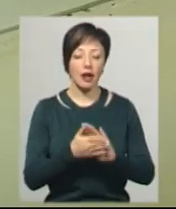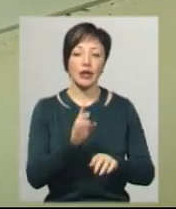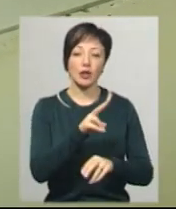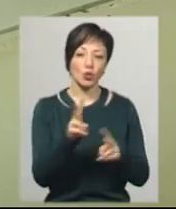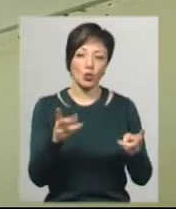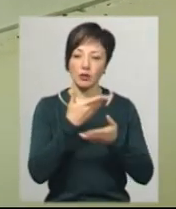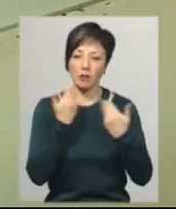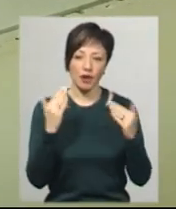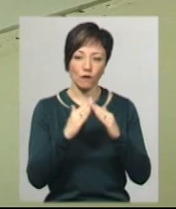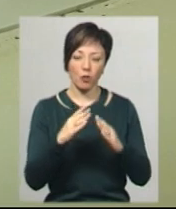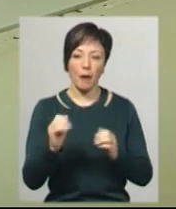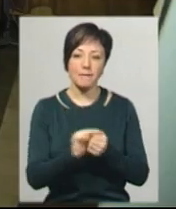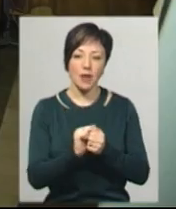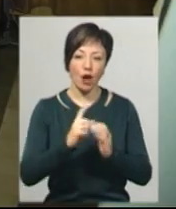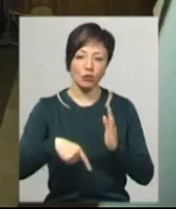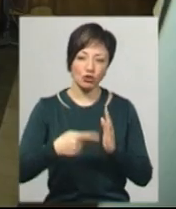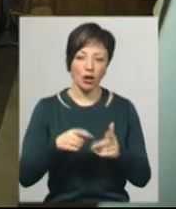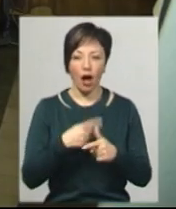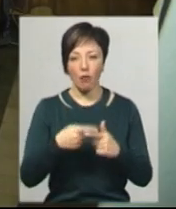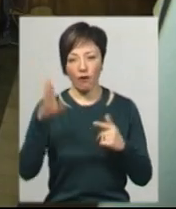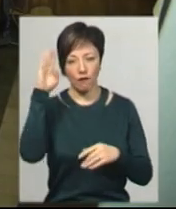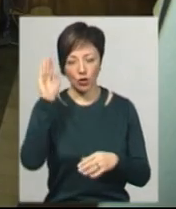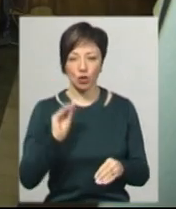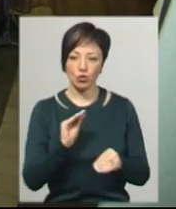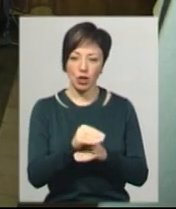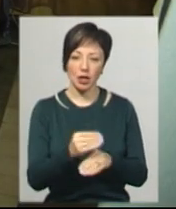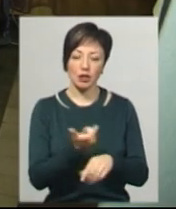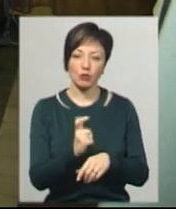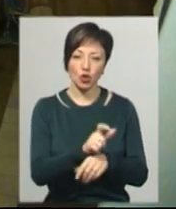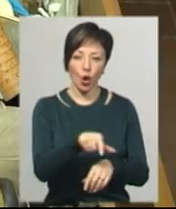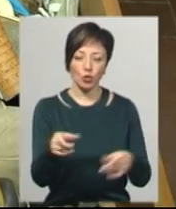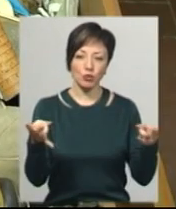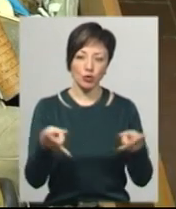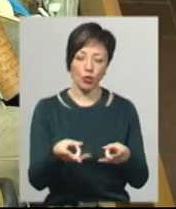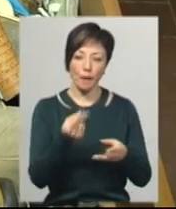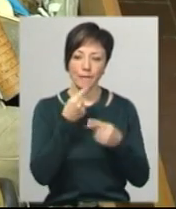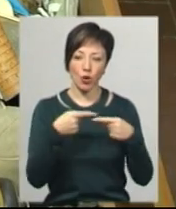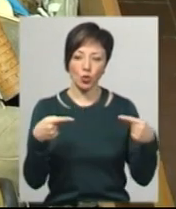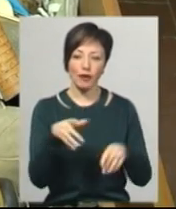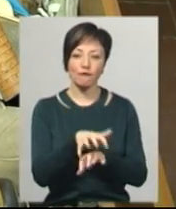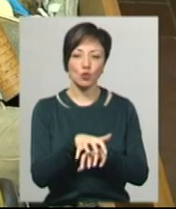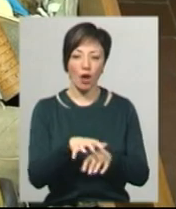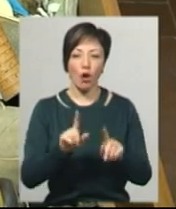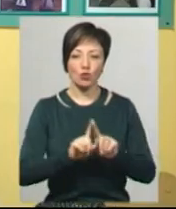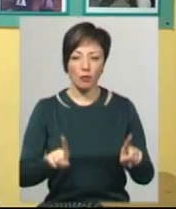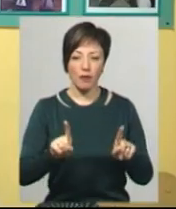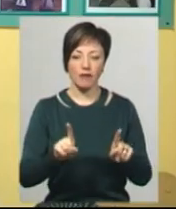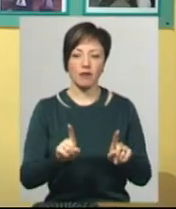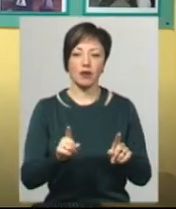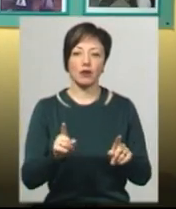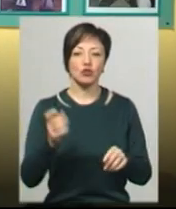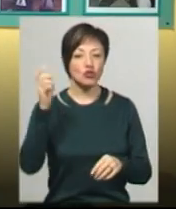ті, хто не має вдома пральної машини або ж води. Чоловік додає, найбільше люди потребують продуктів та взуття, особливо чоловічого.